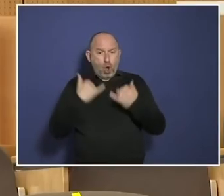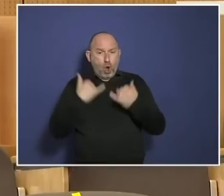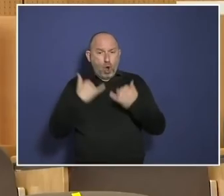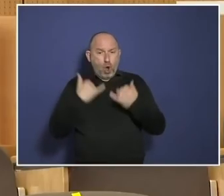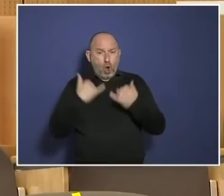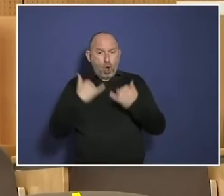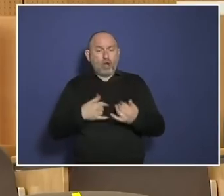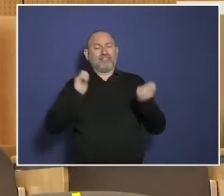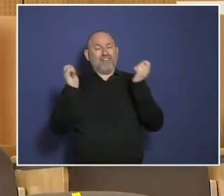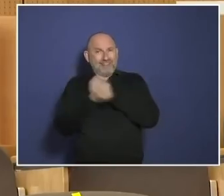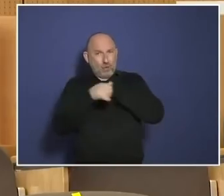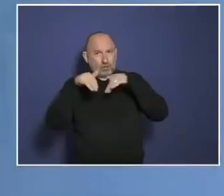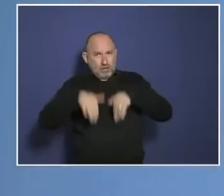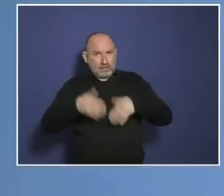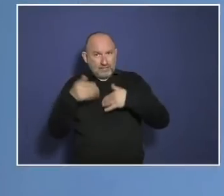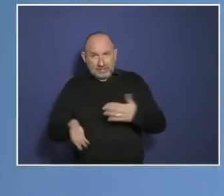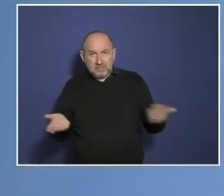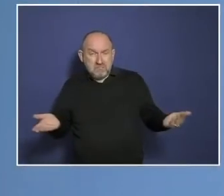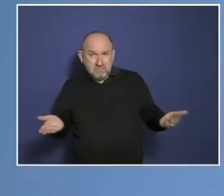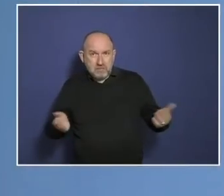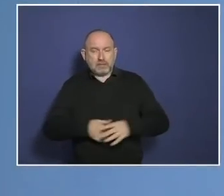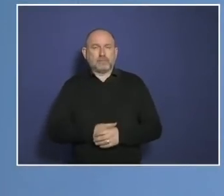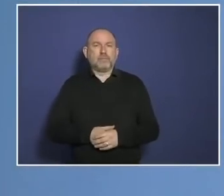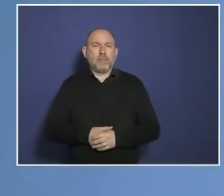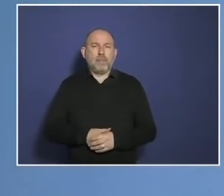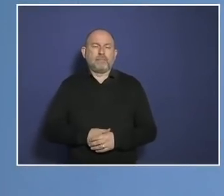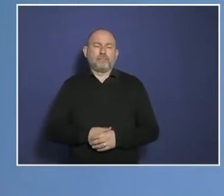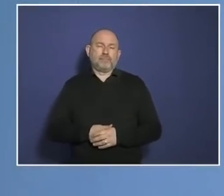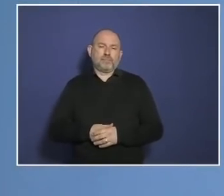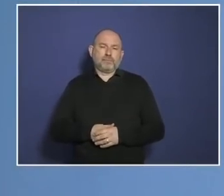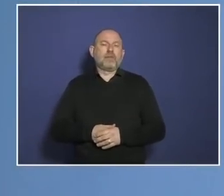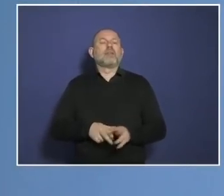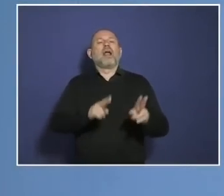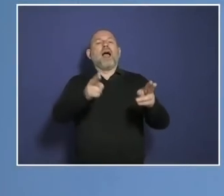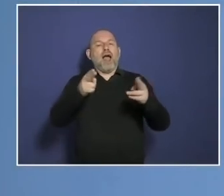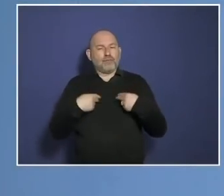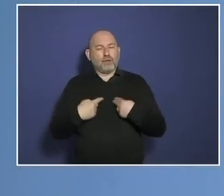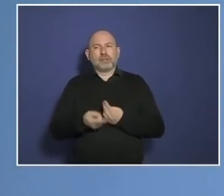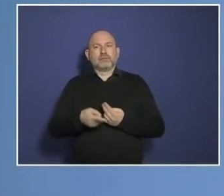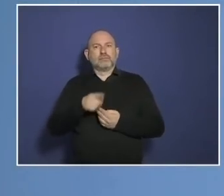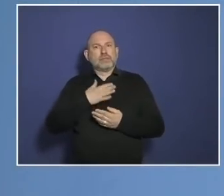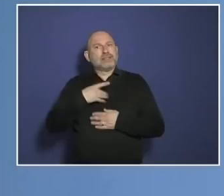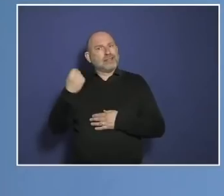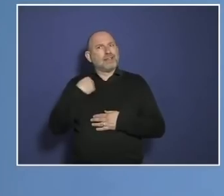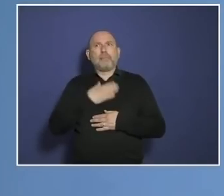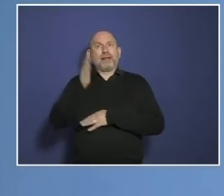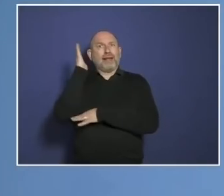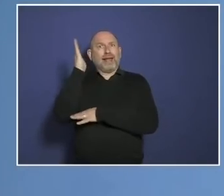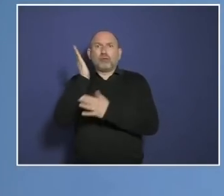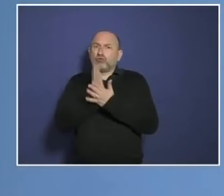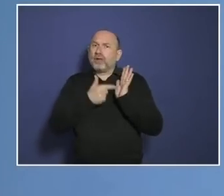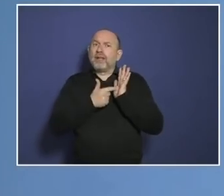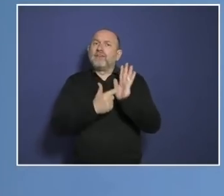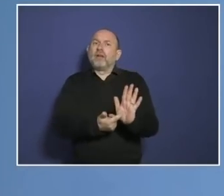Impfpflicht, Impfpflicht über alles. Nein, also ich habe gestern ja auch schon selbst in meiner Rede darauf hingewiesen, dass